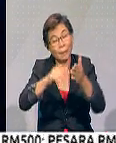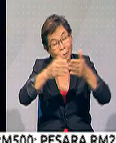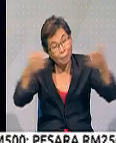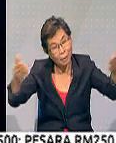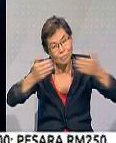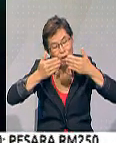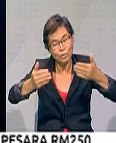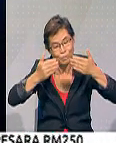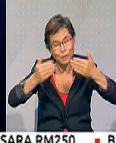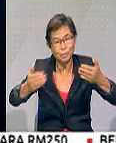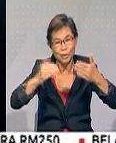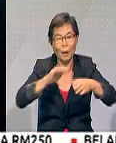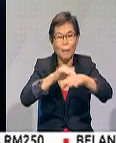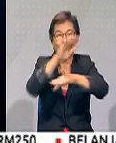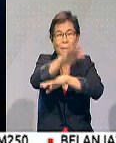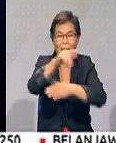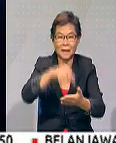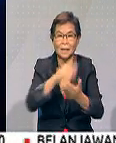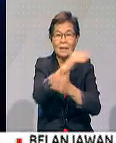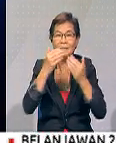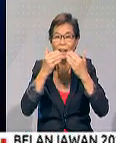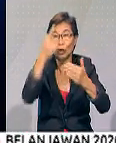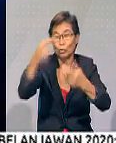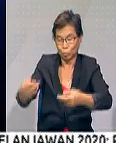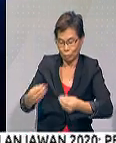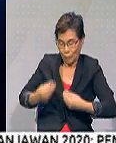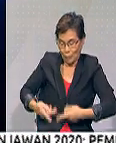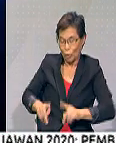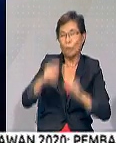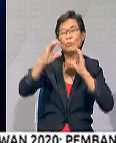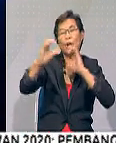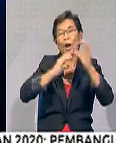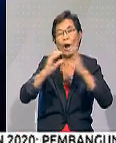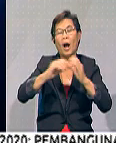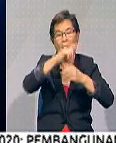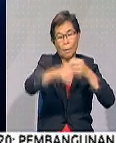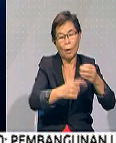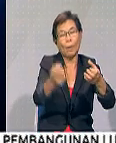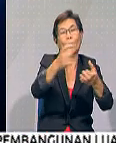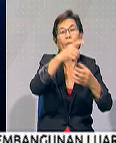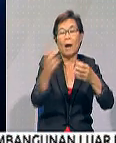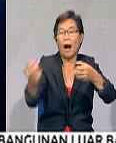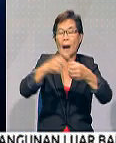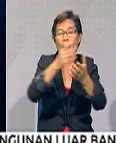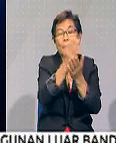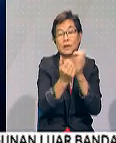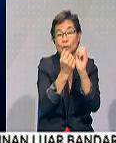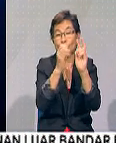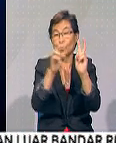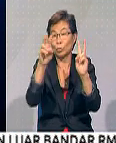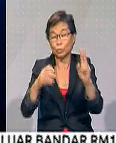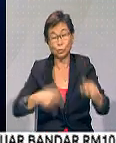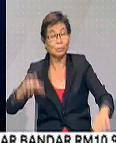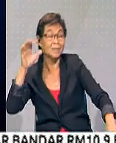Bagus saya pada petang ini dan terima kasih juga untuk beri peluang untuk bercakap berkaitan dengan bajet 2020 ini. Kita dah pun mendengar